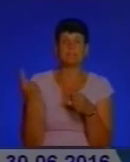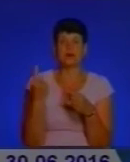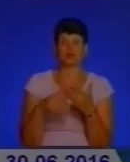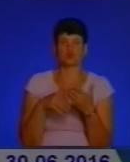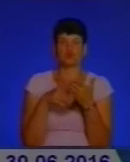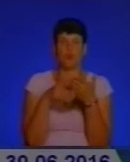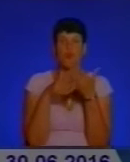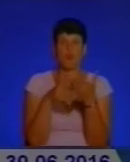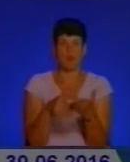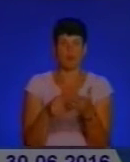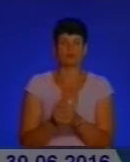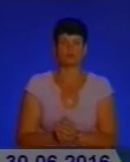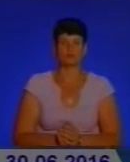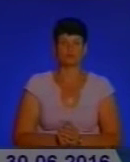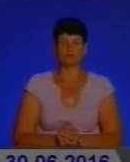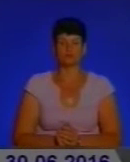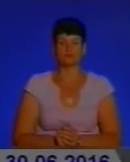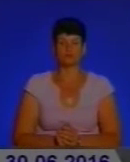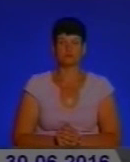дізнавалися наші журналісти.